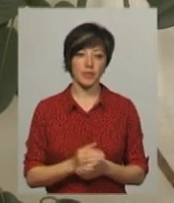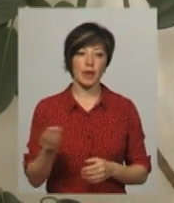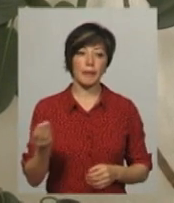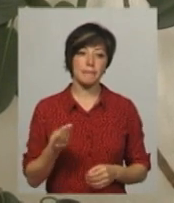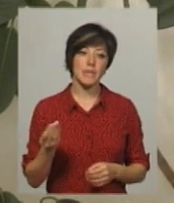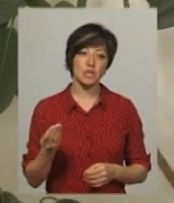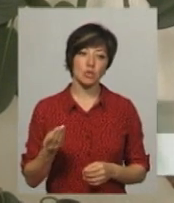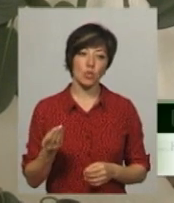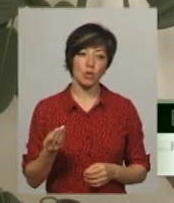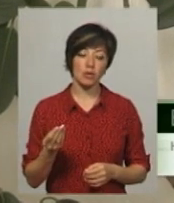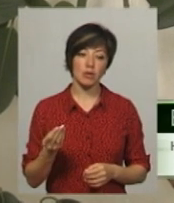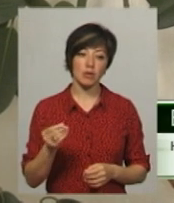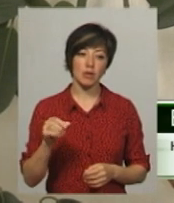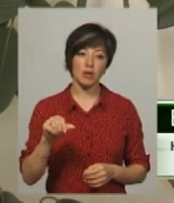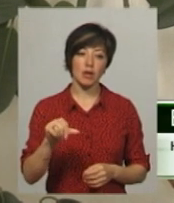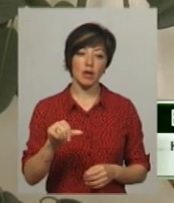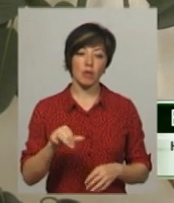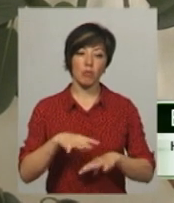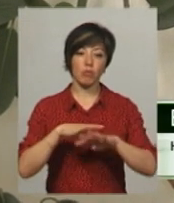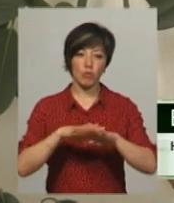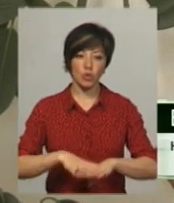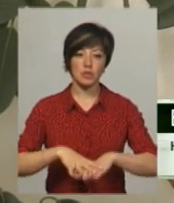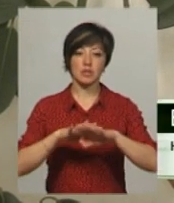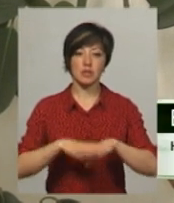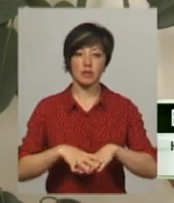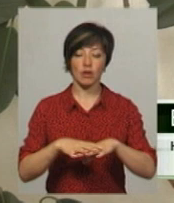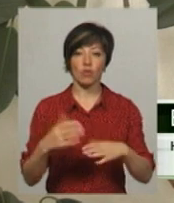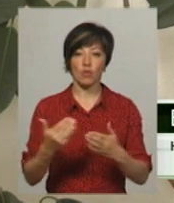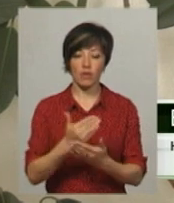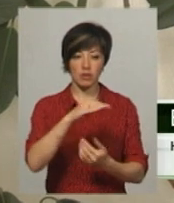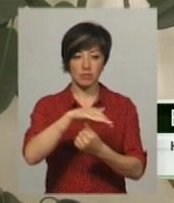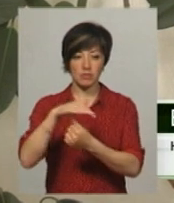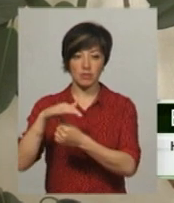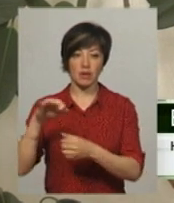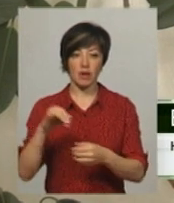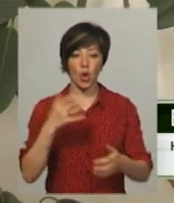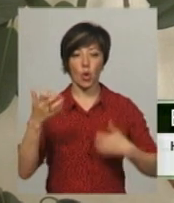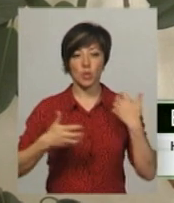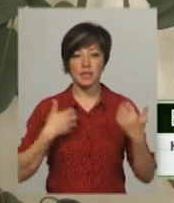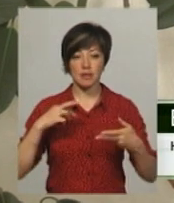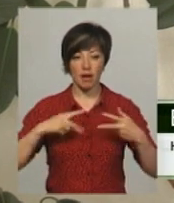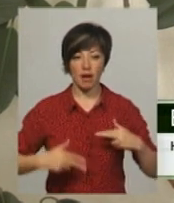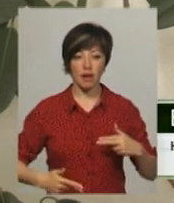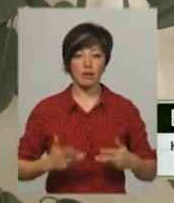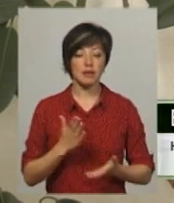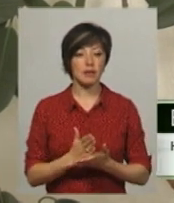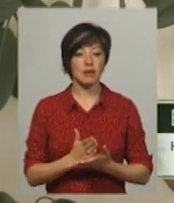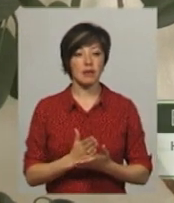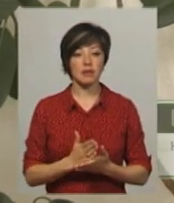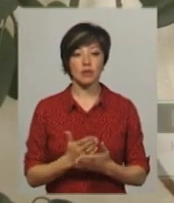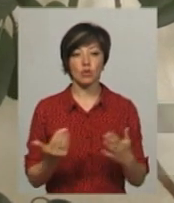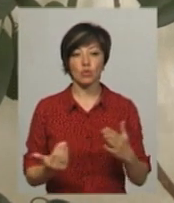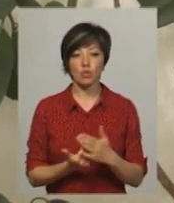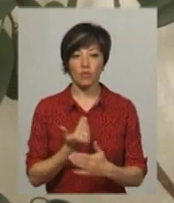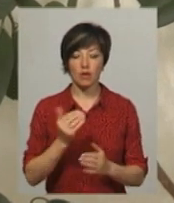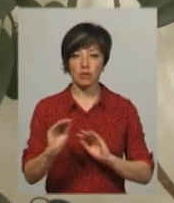просіяний, встановлені нові грибочки, встановлені нові роздягальні, обладнали новий